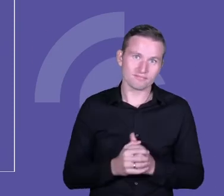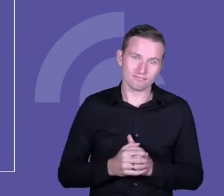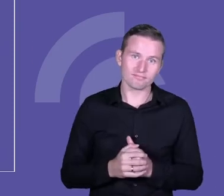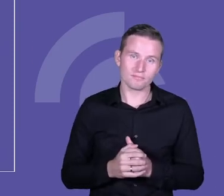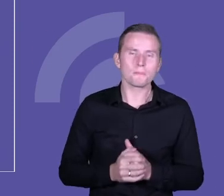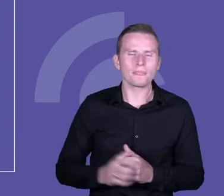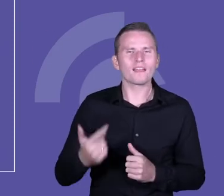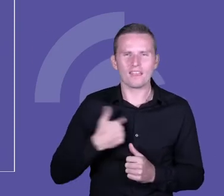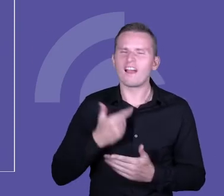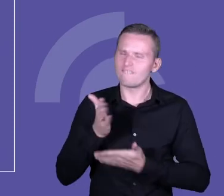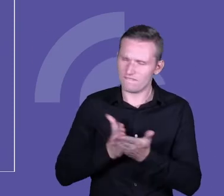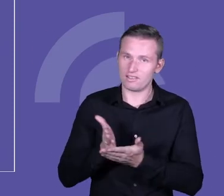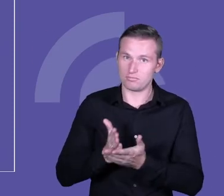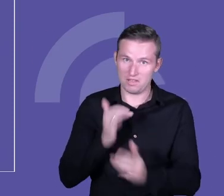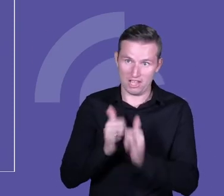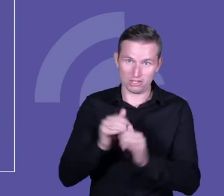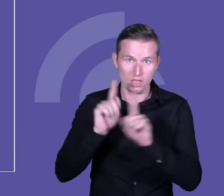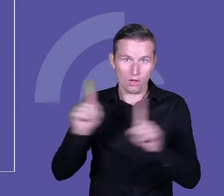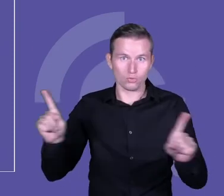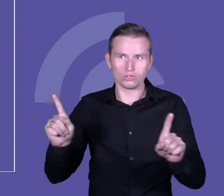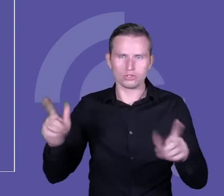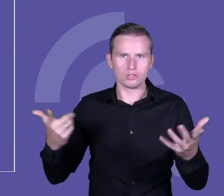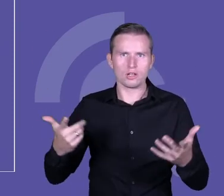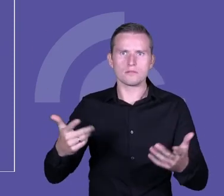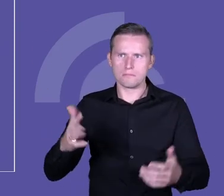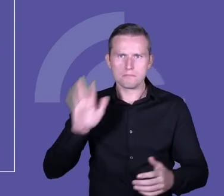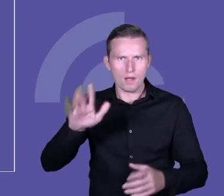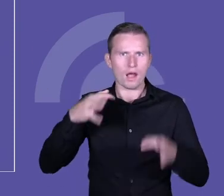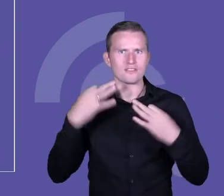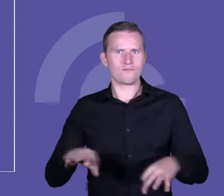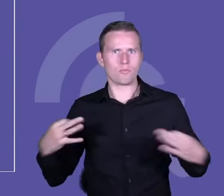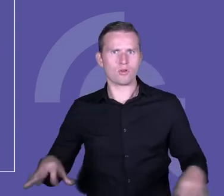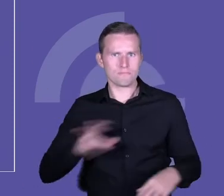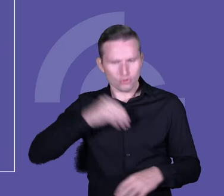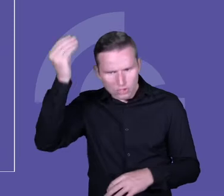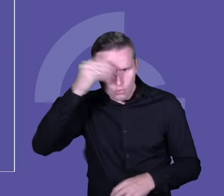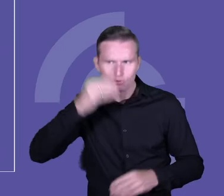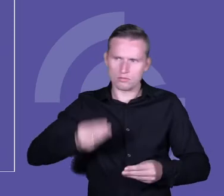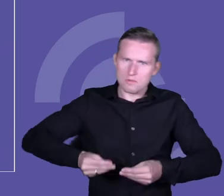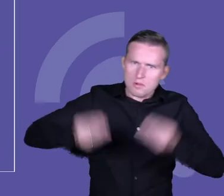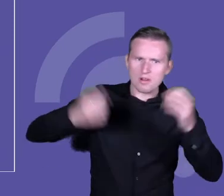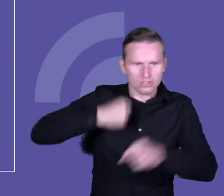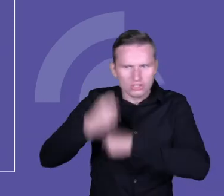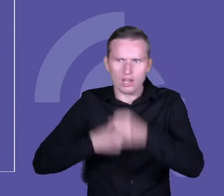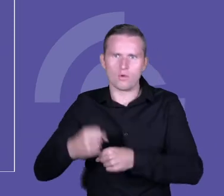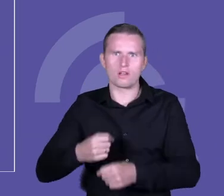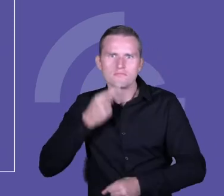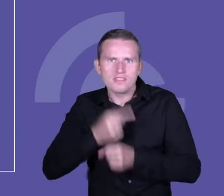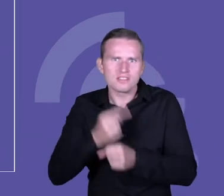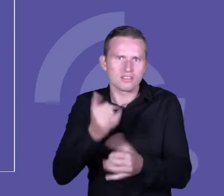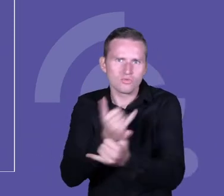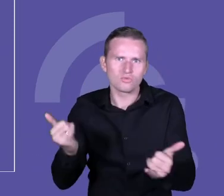nauczyciel ma przestrzeń do tego, żeby się rozwijać, działać, podejmować inicjatywy, to on odda to